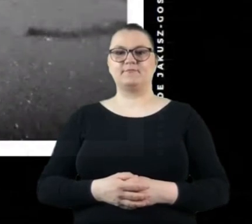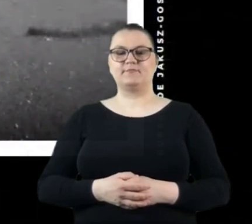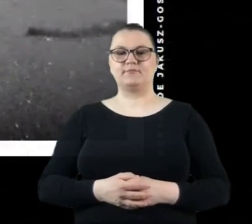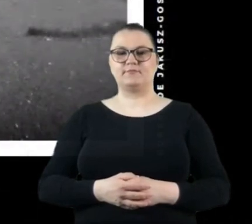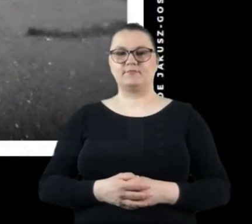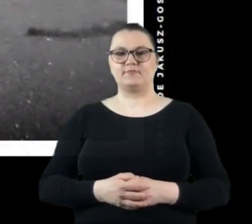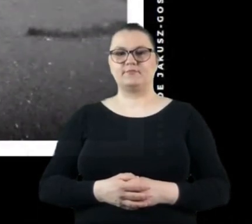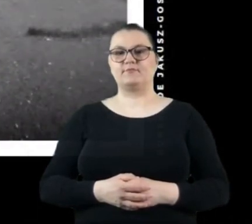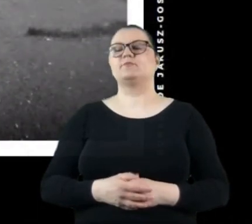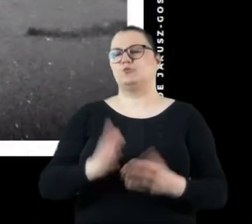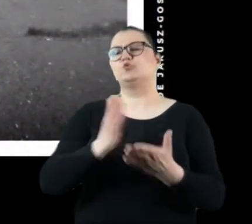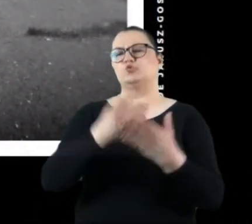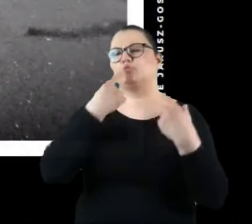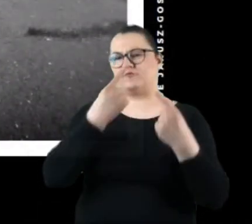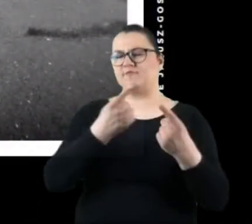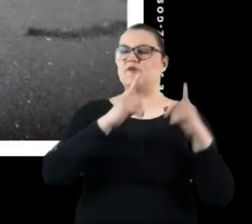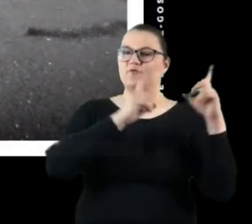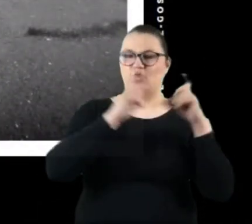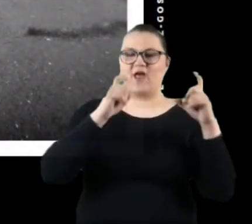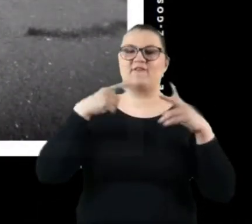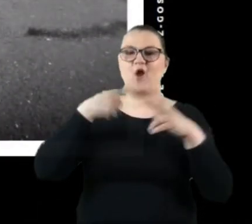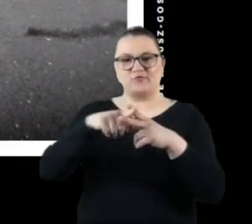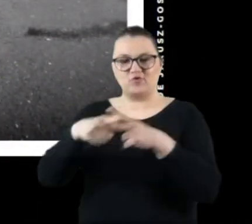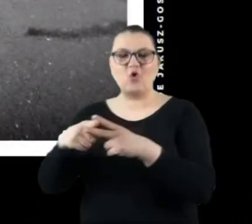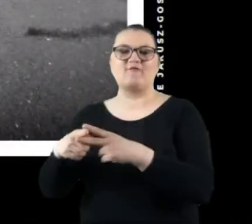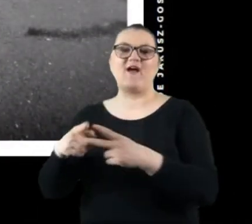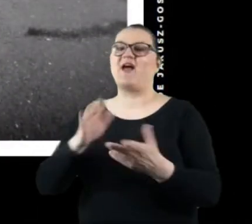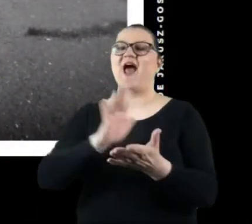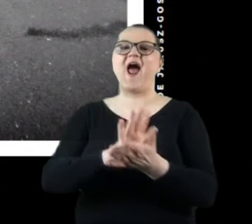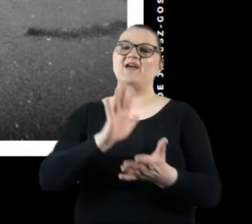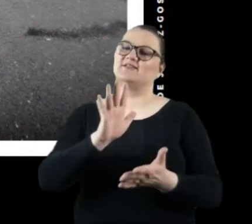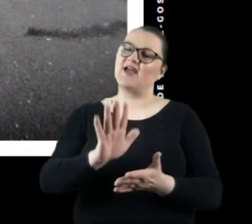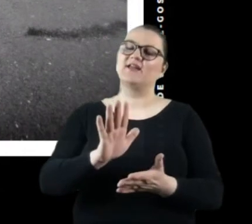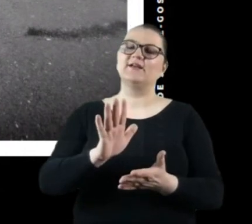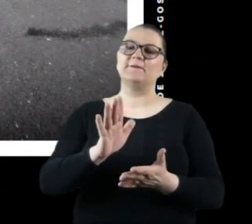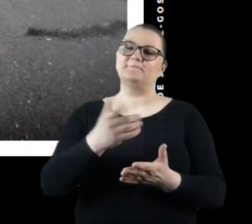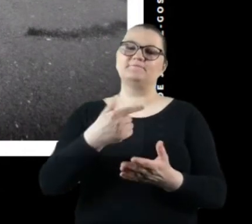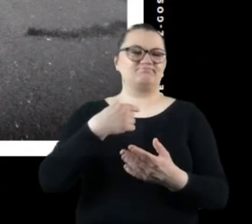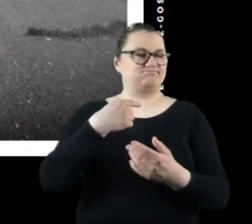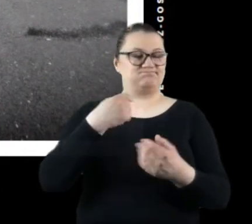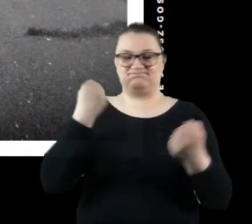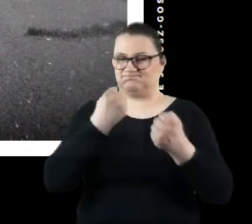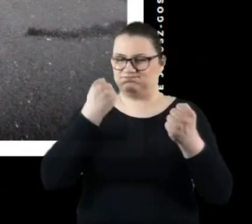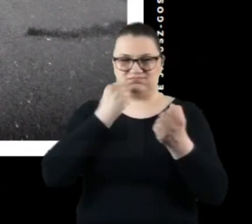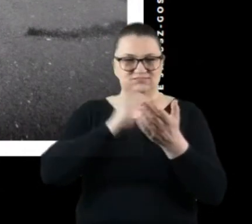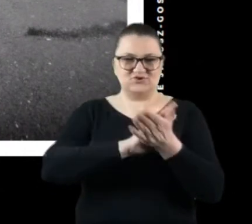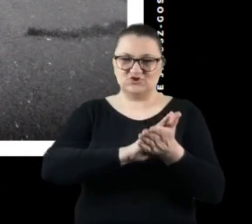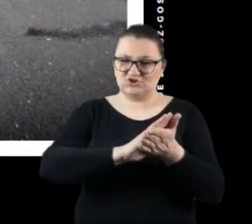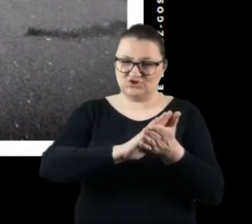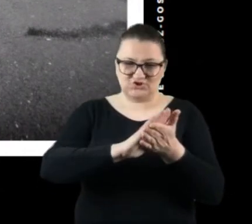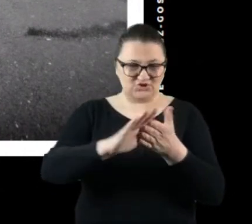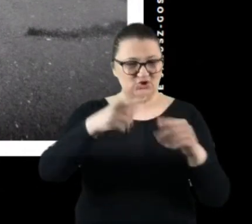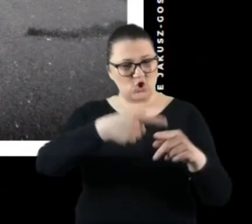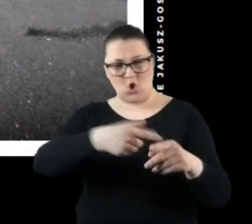Tak jak mówiłam, fotografia odworkowa cechuje się tym, że ma nieskończoną głębię ostrości i